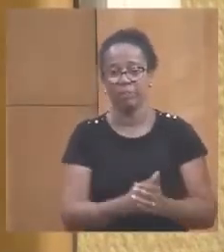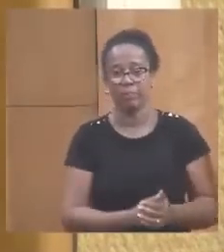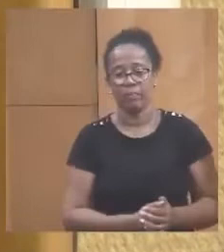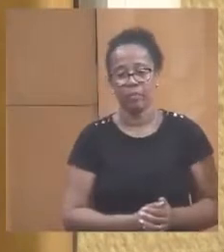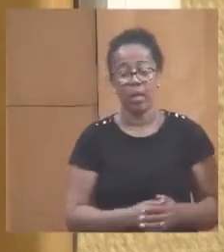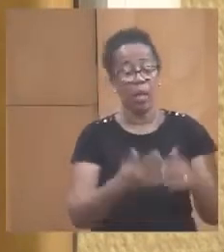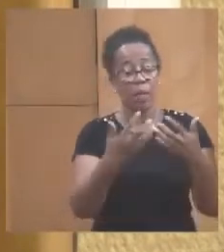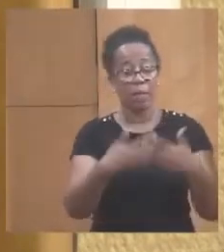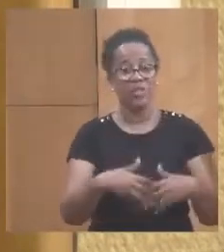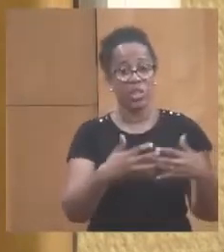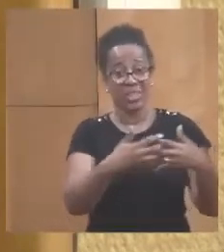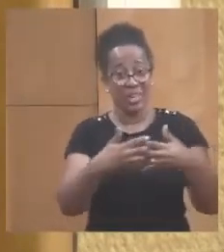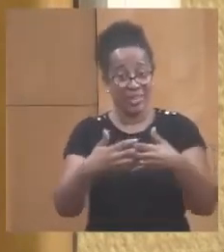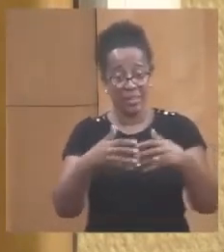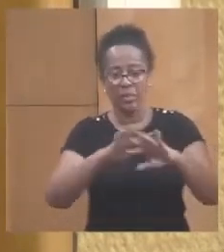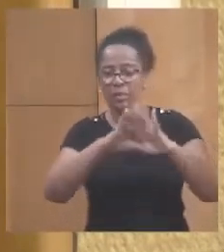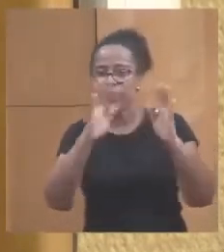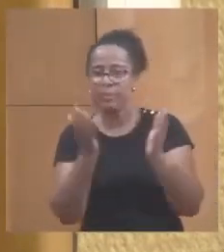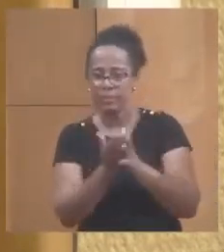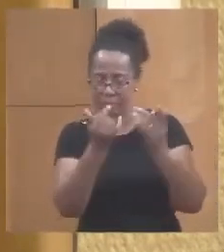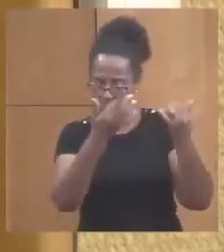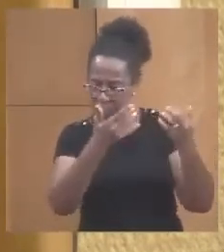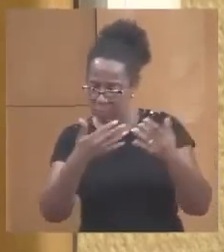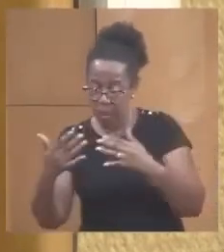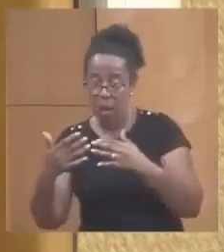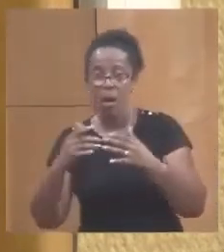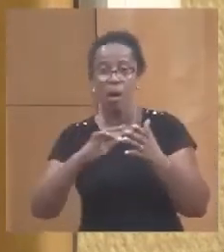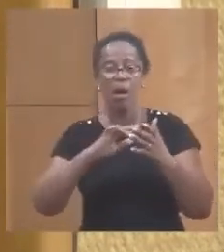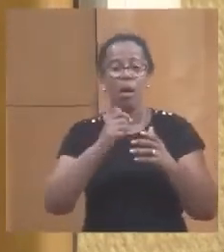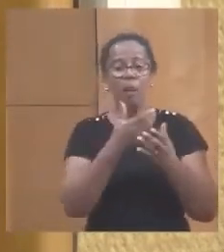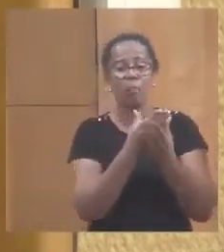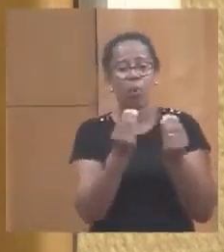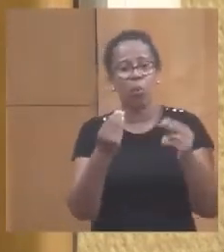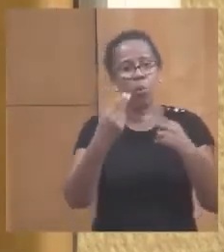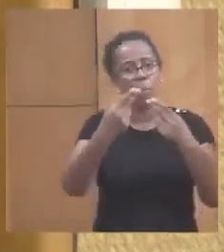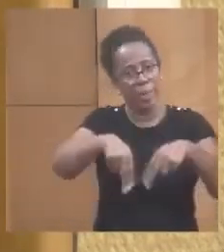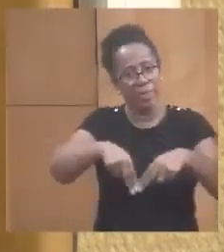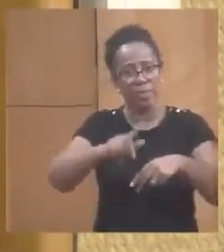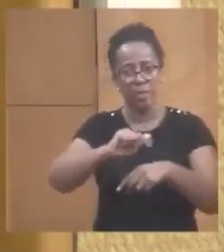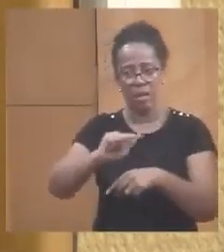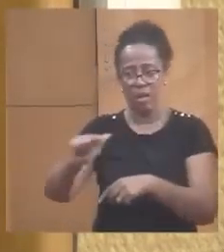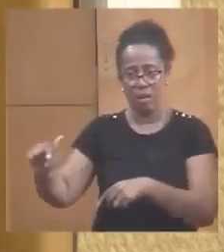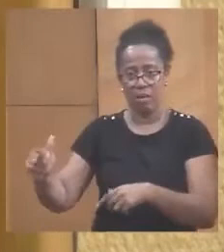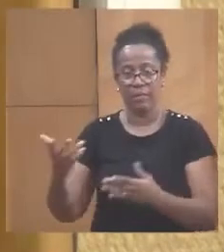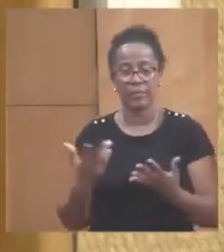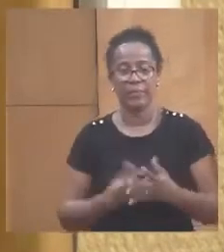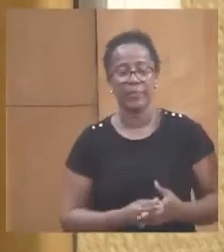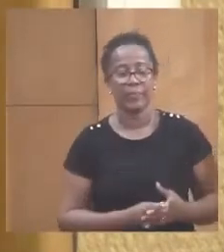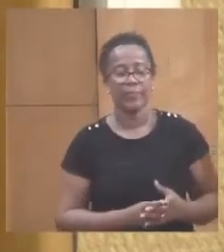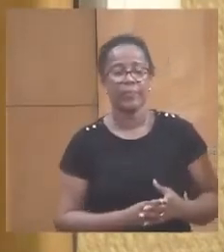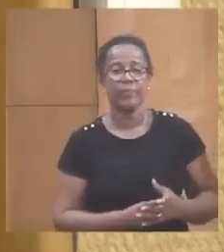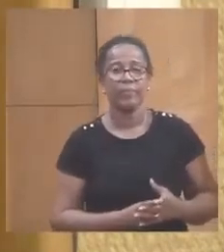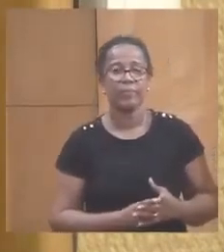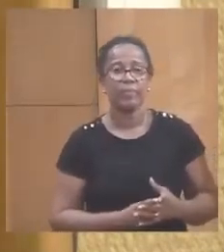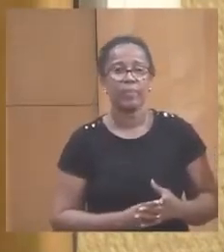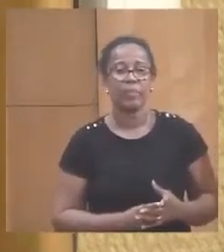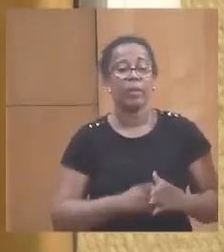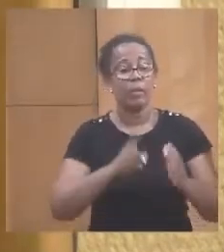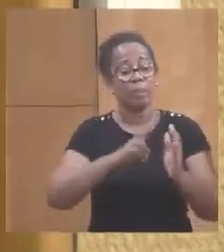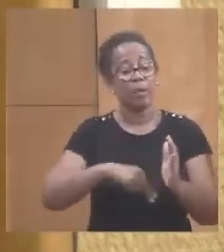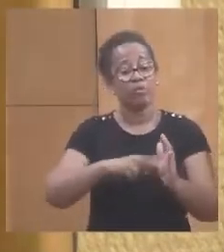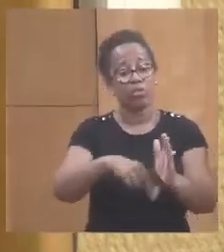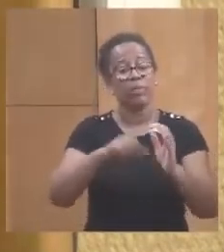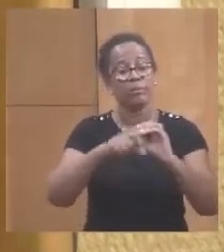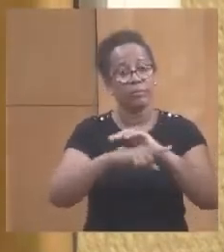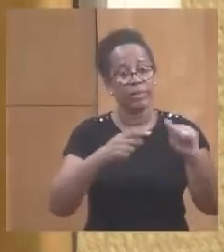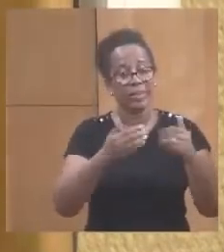'inventaire, il y avait beaucoup qui étaient en panne, donc nous avons fait un marché séparé qui a consisté d'abord à remettre en